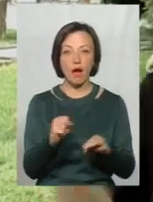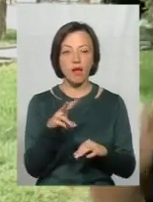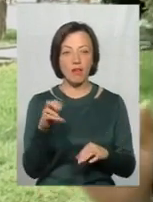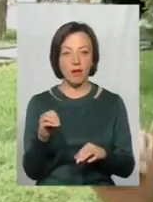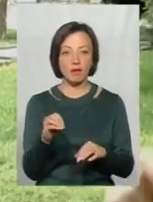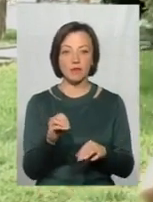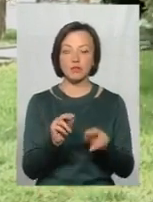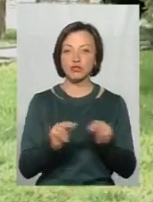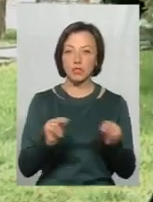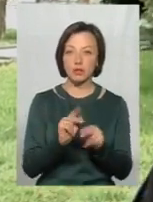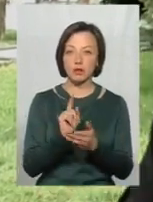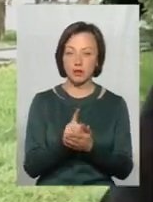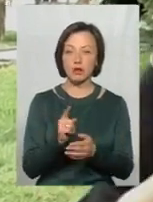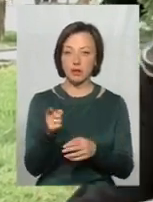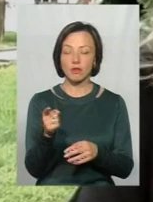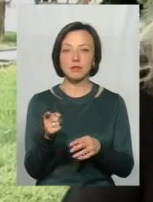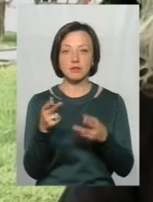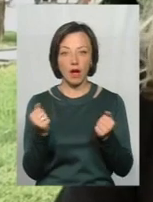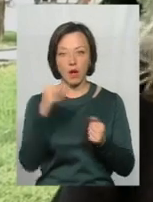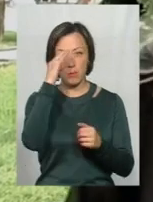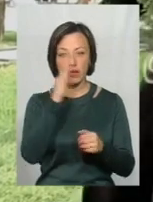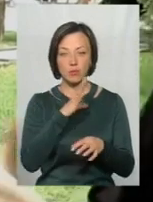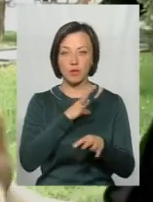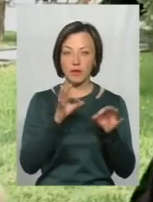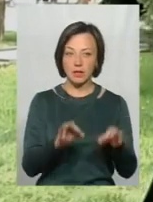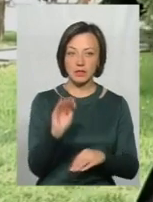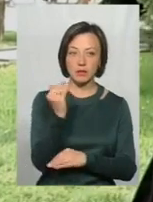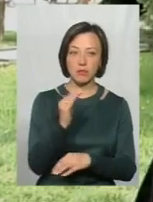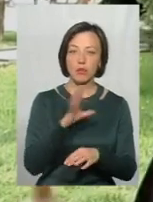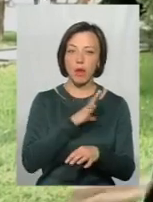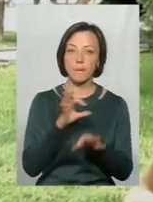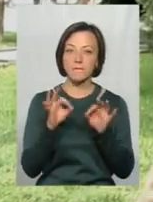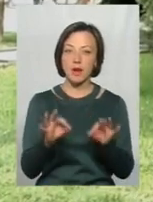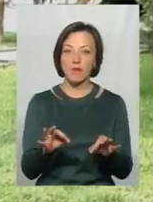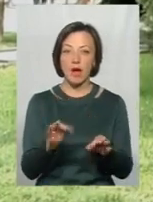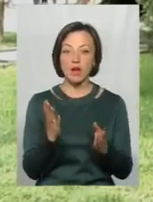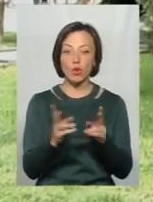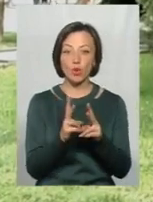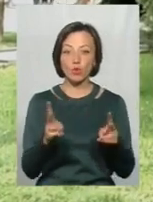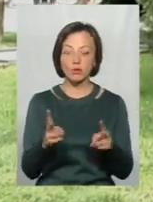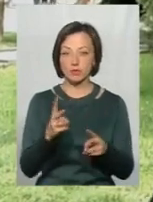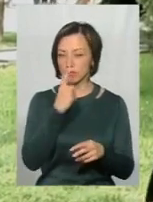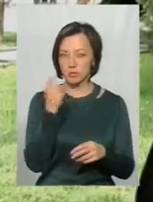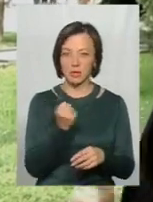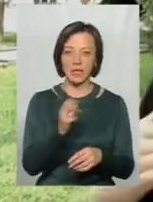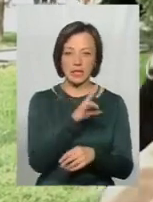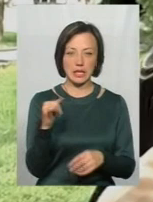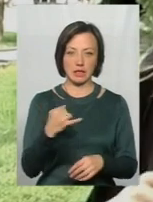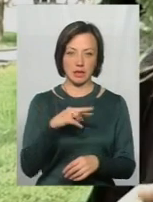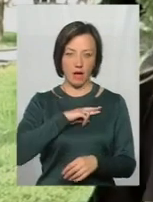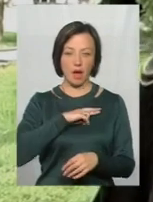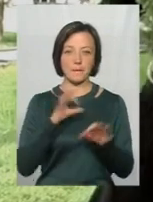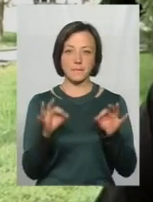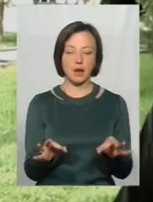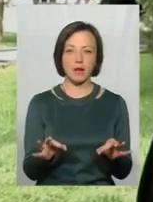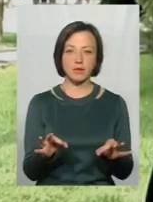і вчитель має визнати, да, у цьому там батьки були праві, у цьому дитина була права. Бо якщо хтось впирається категорично, що ні, тільки я прав,